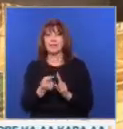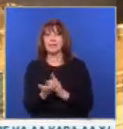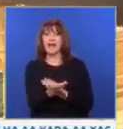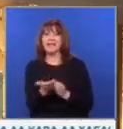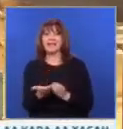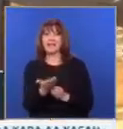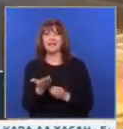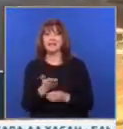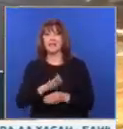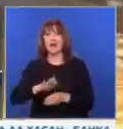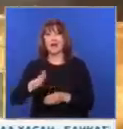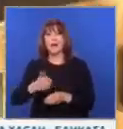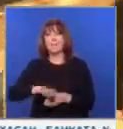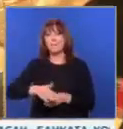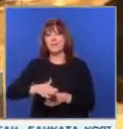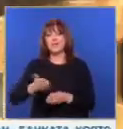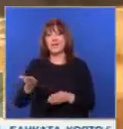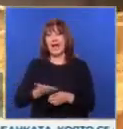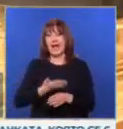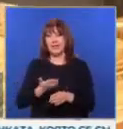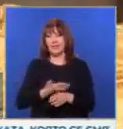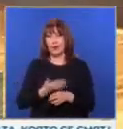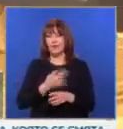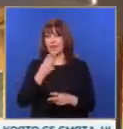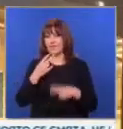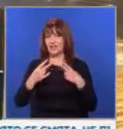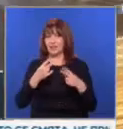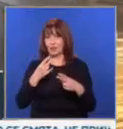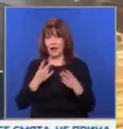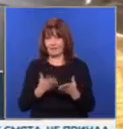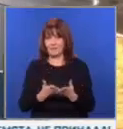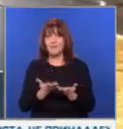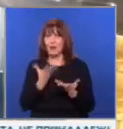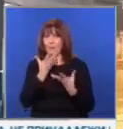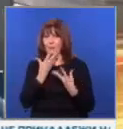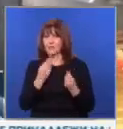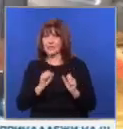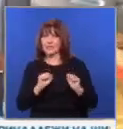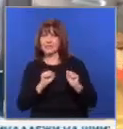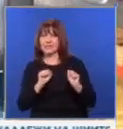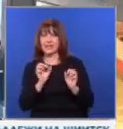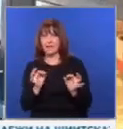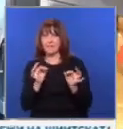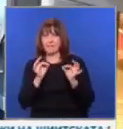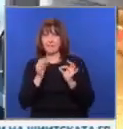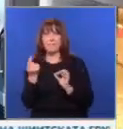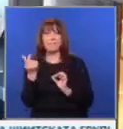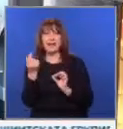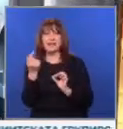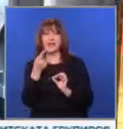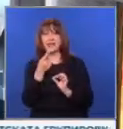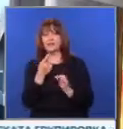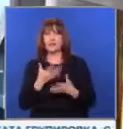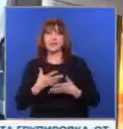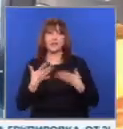пържени картовки в ресторант от Дарига за бързо хранене в колебаящия се щат. Известен със страха си от бактерии, Тръмп се възхити